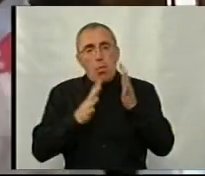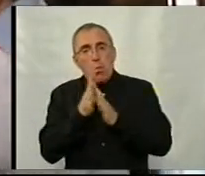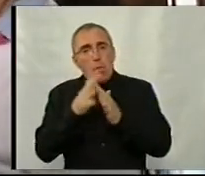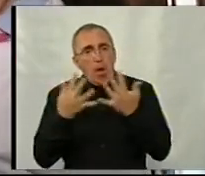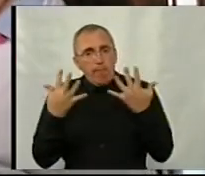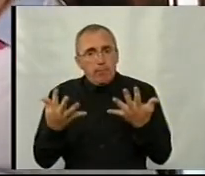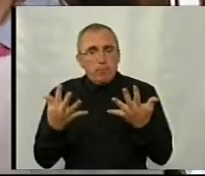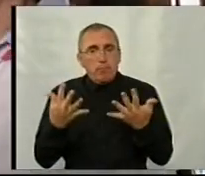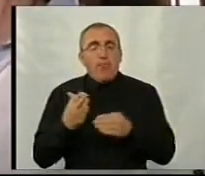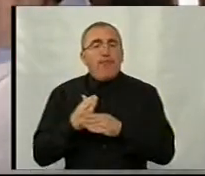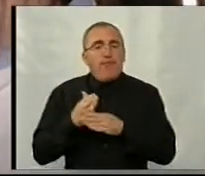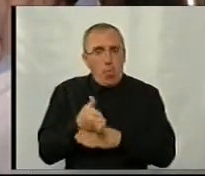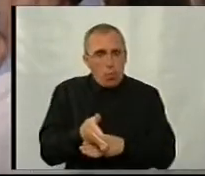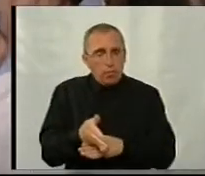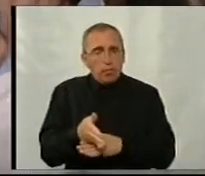Відходимо.